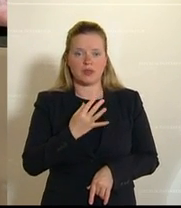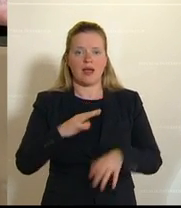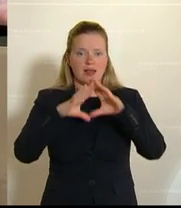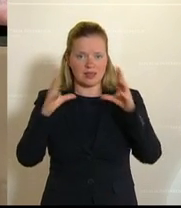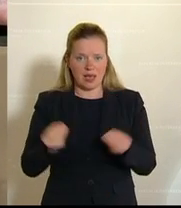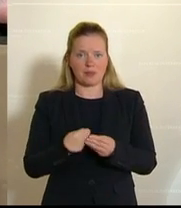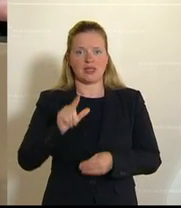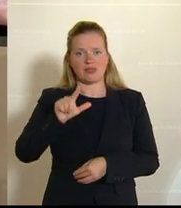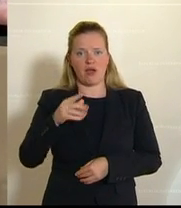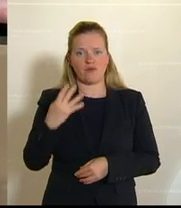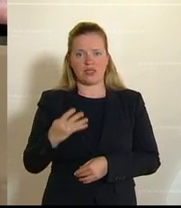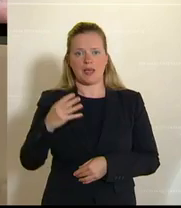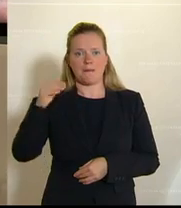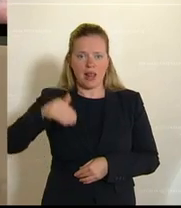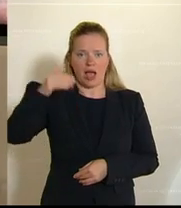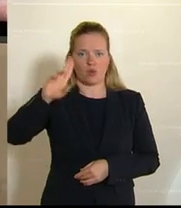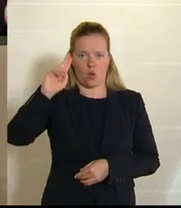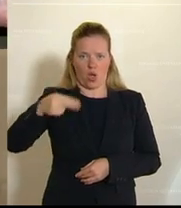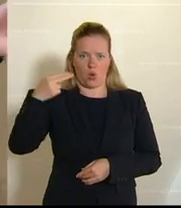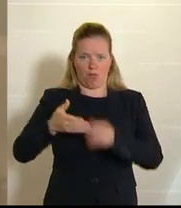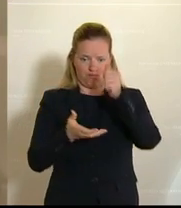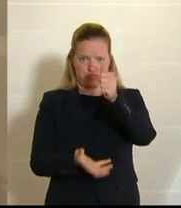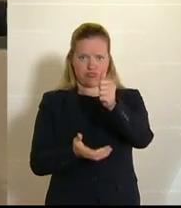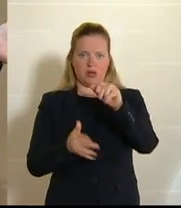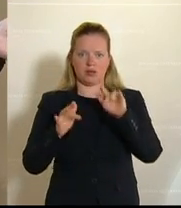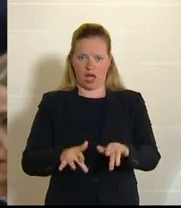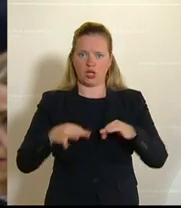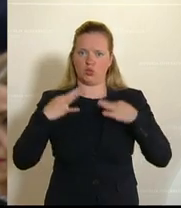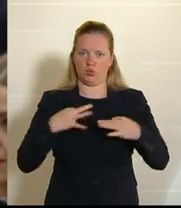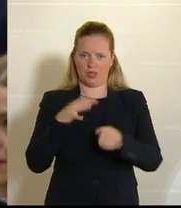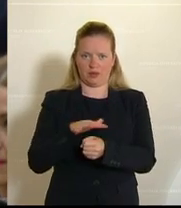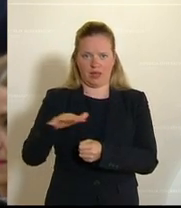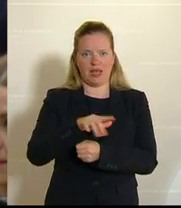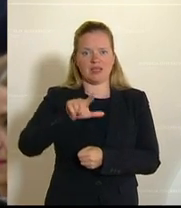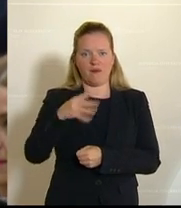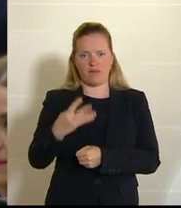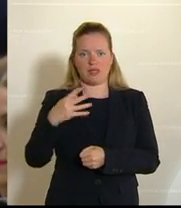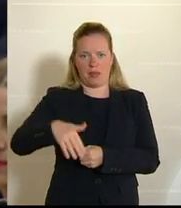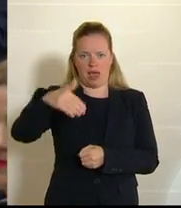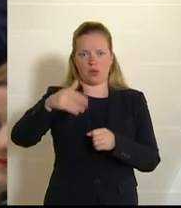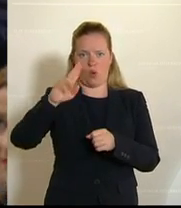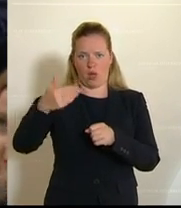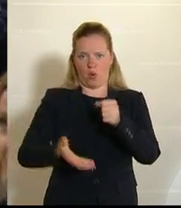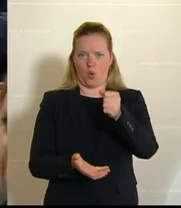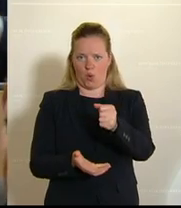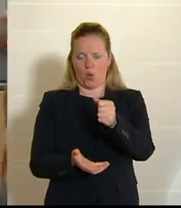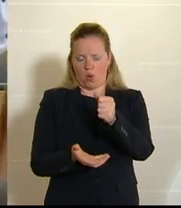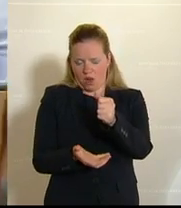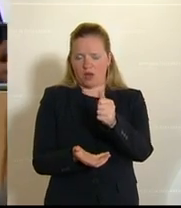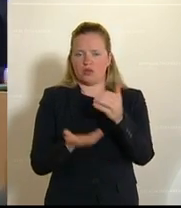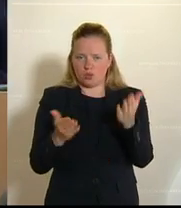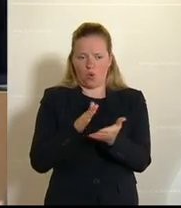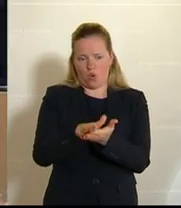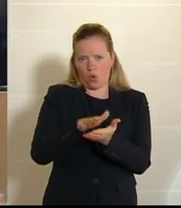sind 42 Milliarden Euro, in etwa, was das Gesundheitswesen eben ausmacht, das ist der Faktor. 42 Milliarden Euro, das ist das, was wir in Österreich